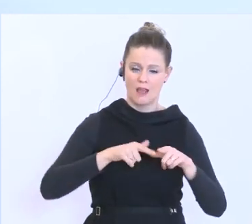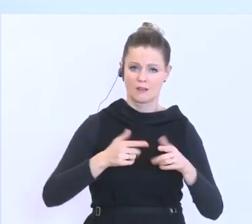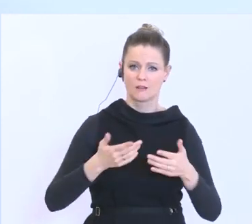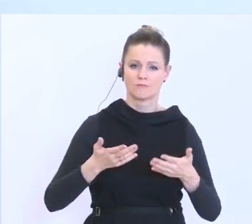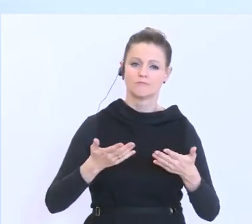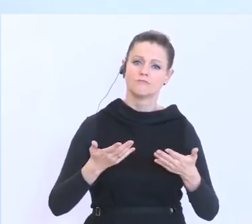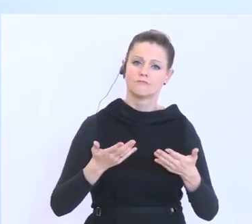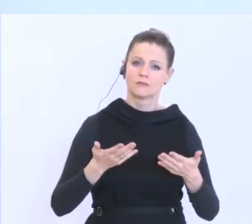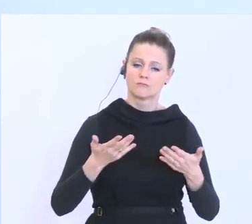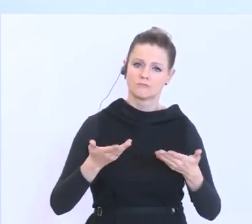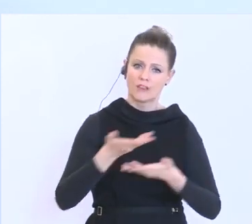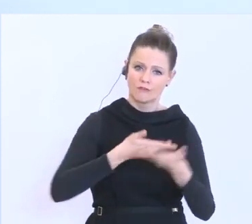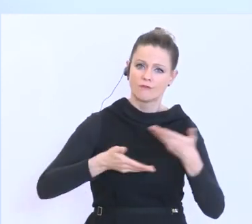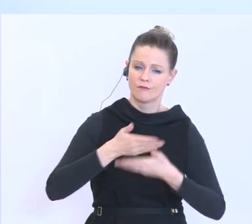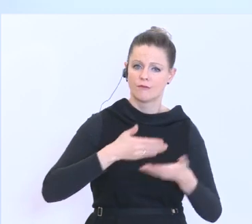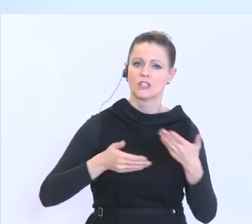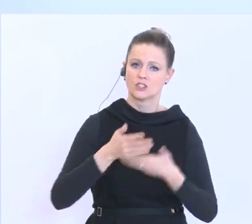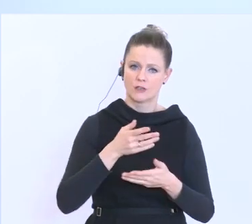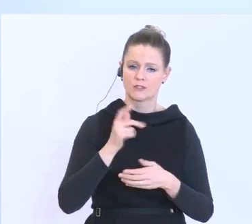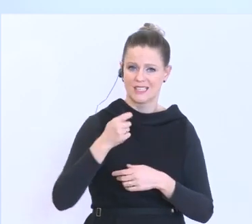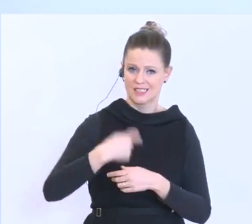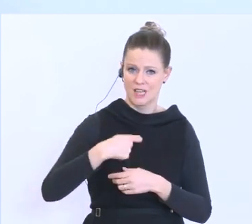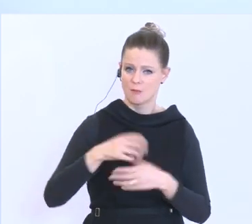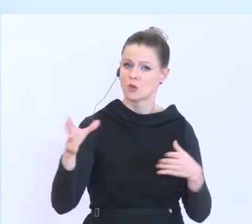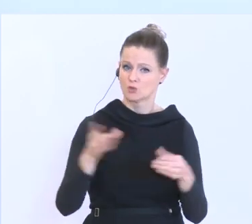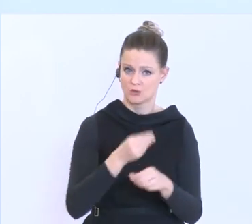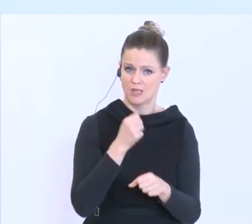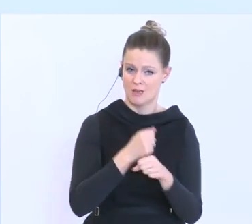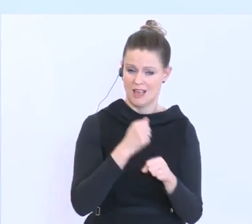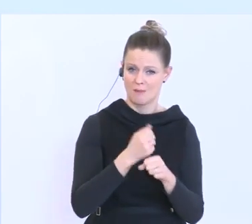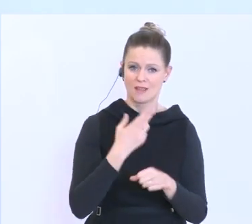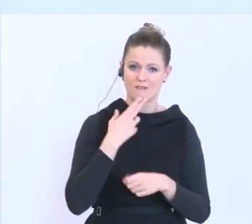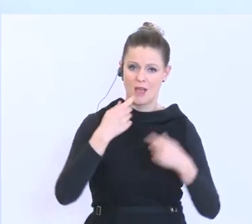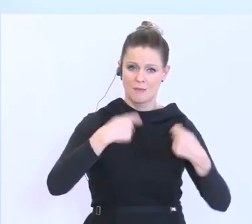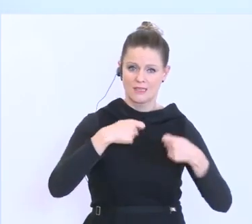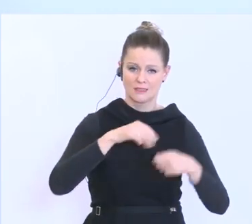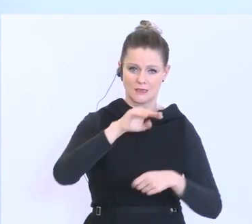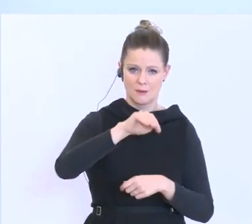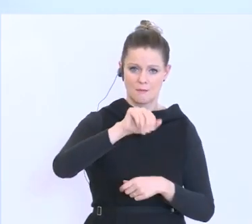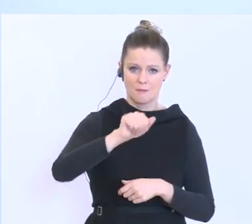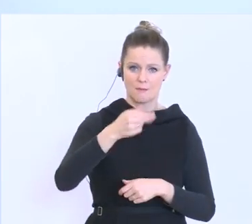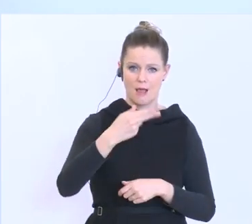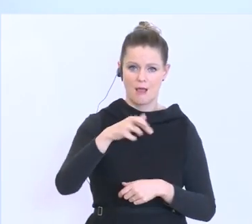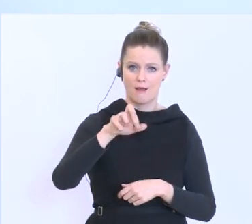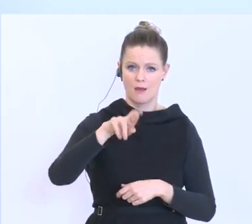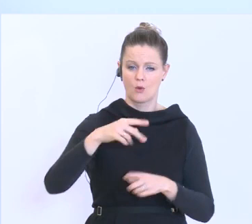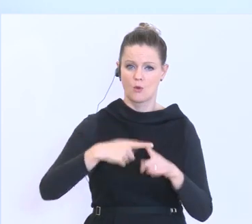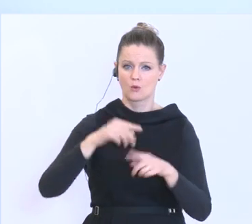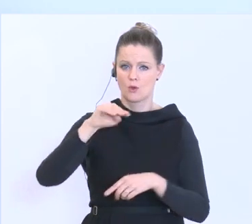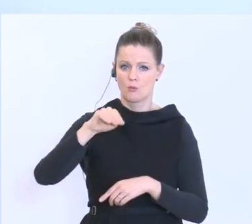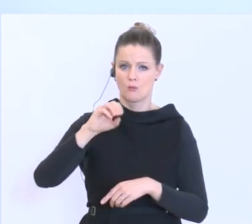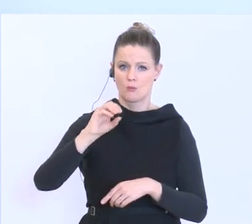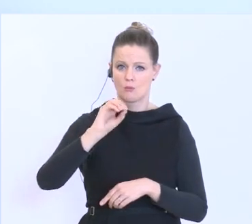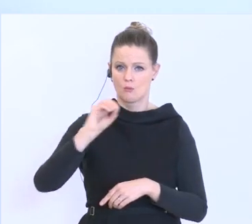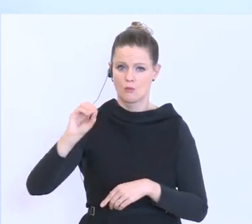Also auch ein herzliches Dankeschön an Präsident Moosbrugger und Präsident Mahrer. Und ganz wichtige Partner sind entsprechend halt wie gesagt das AMS und